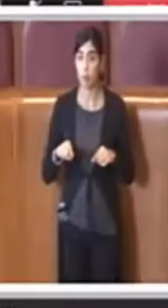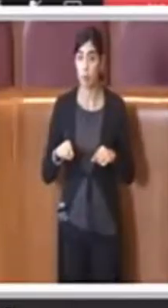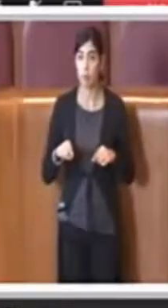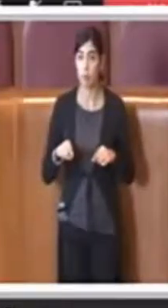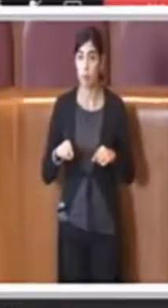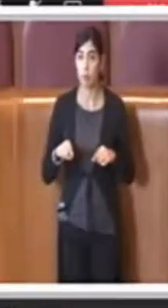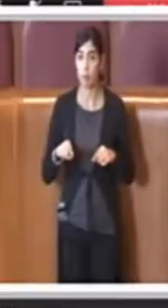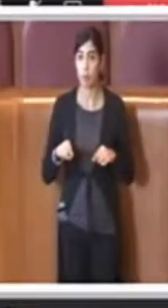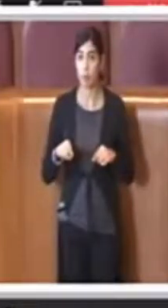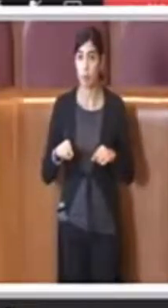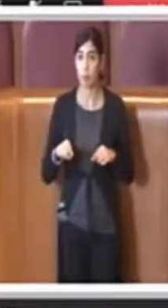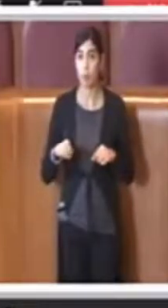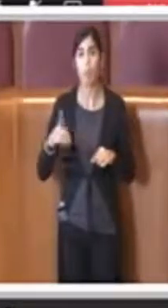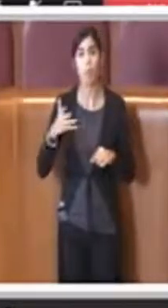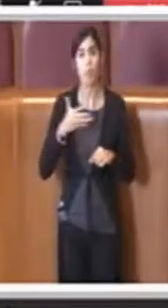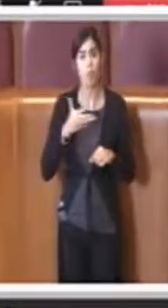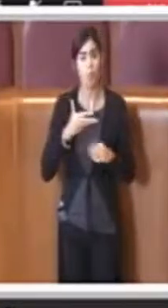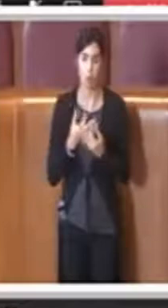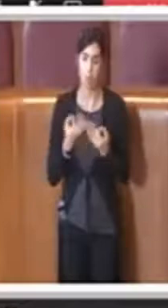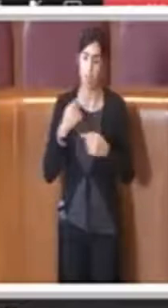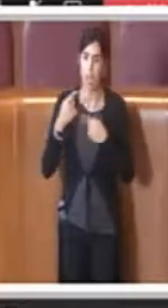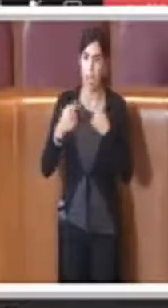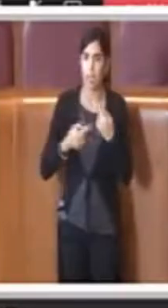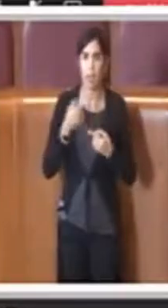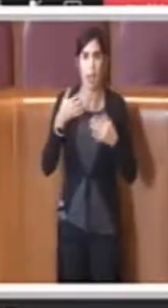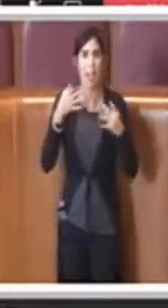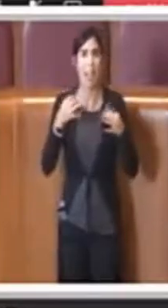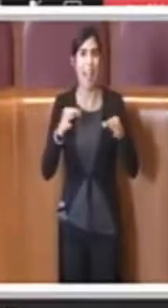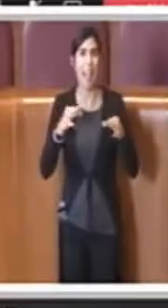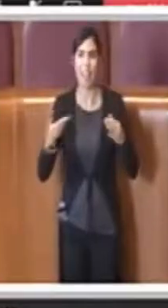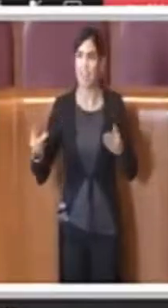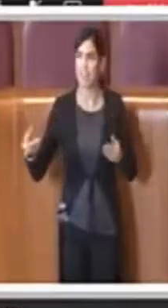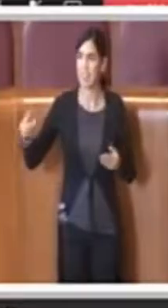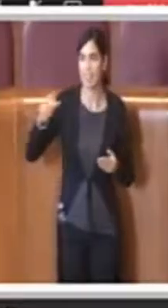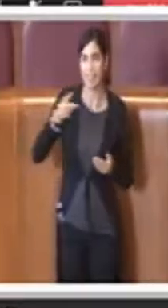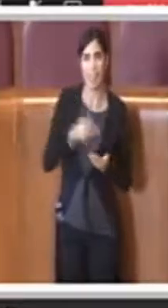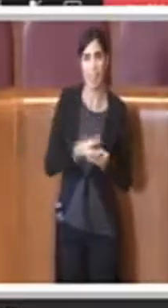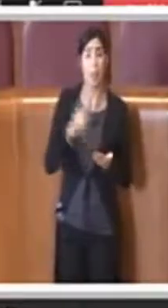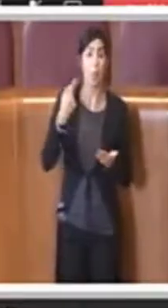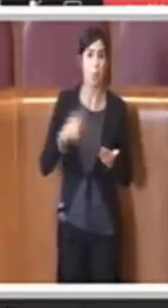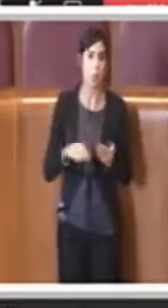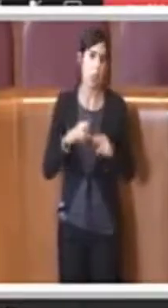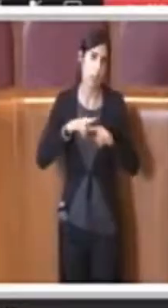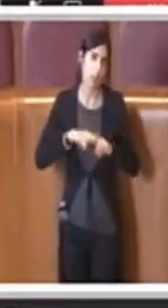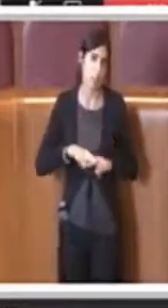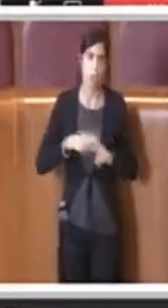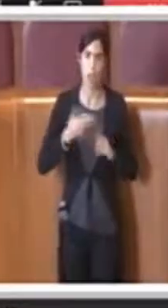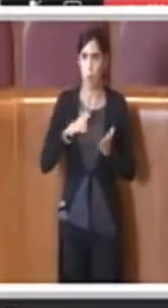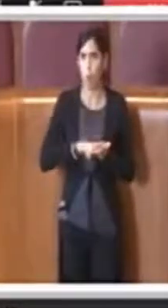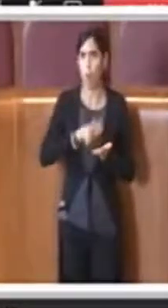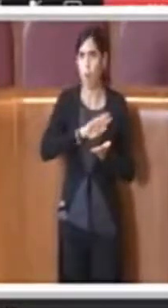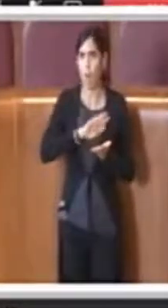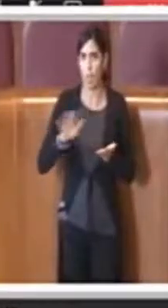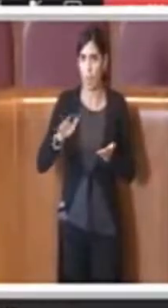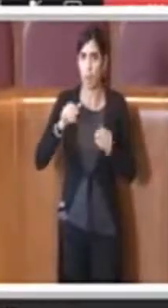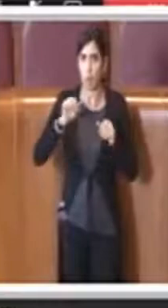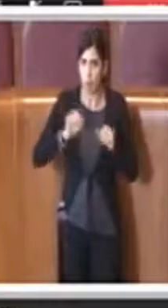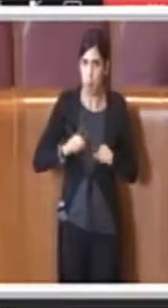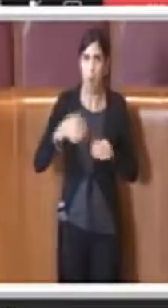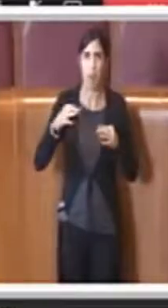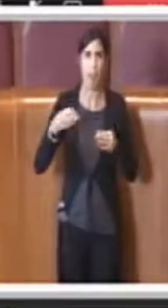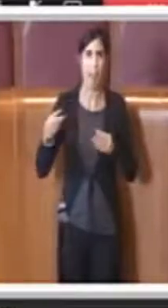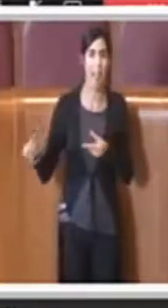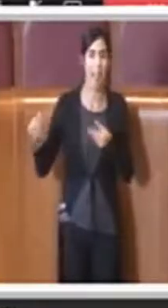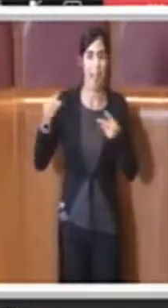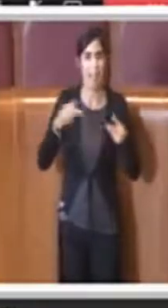tradizionale modalità cartacea, che resta e viene assolutamente confermata con le modalità che